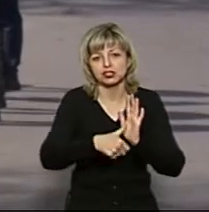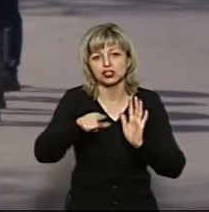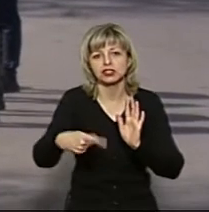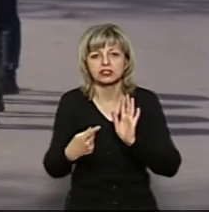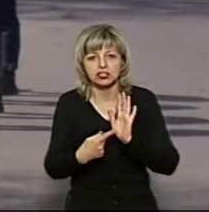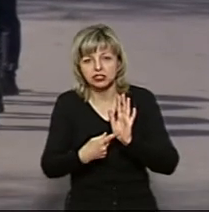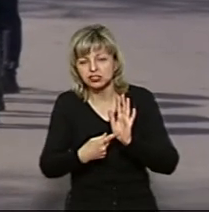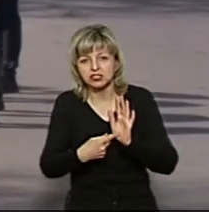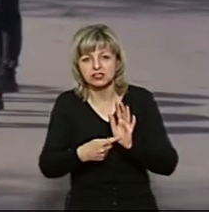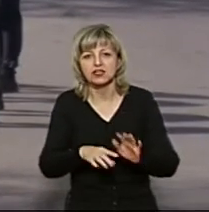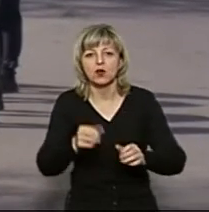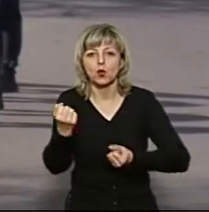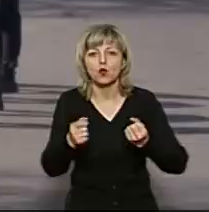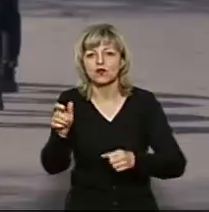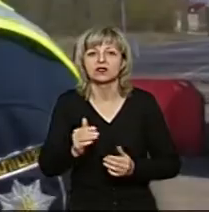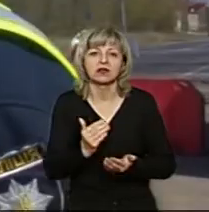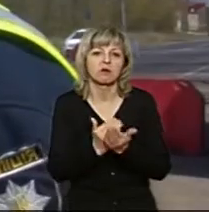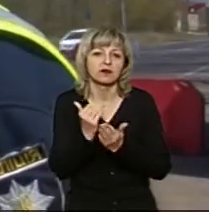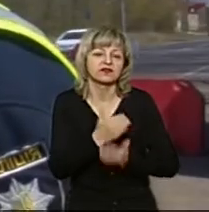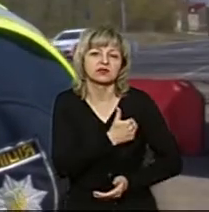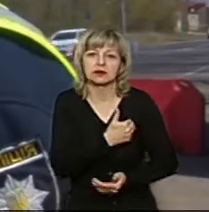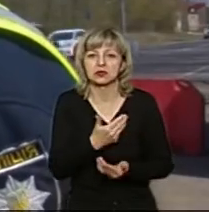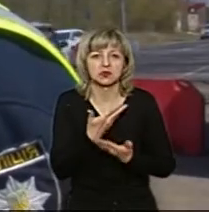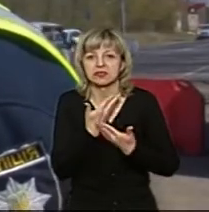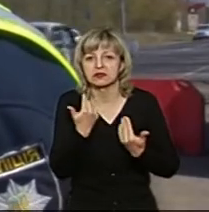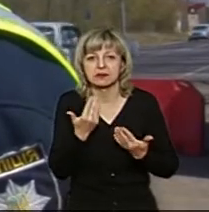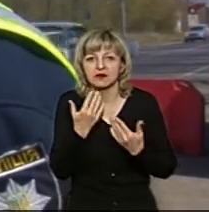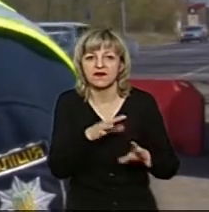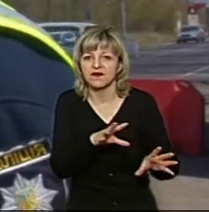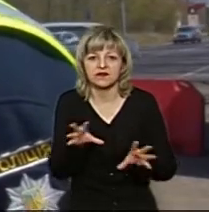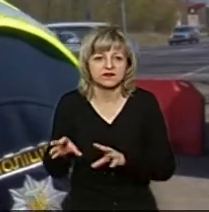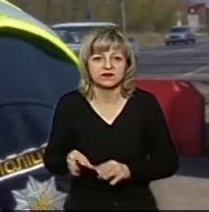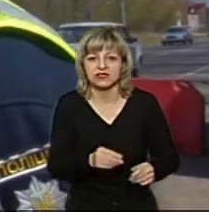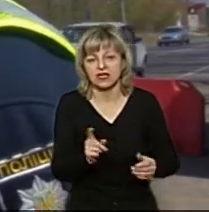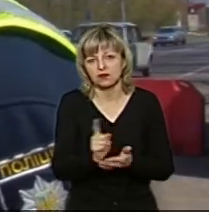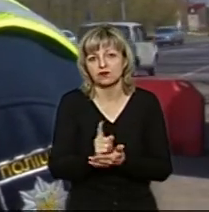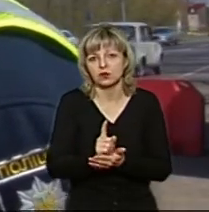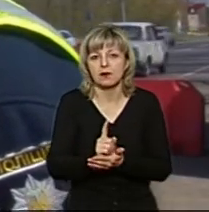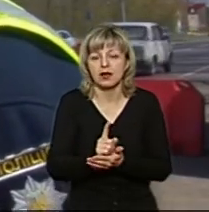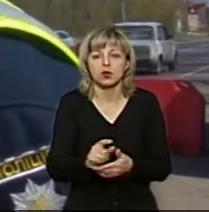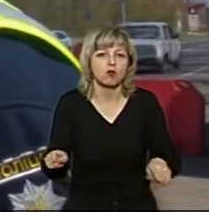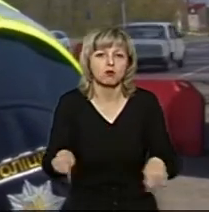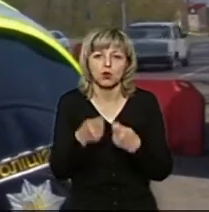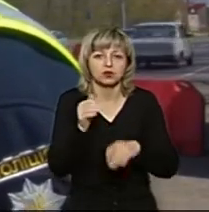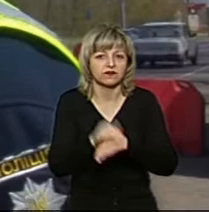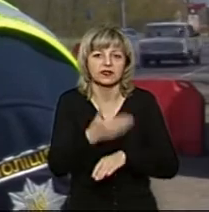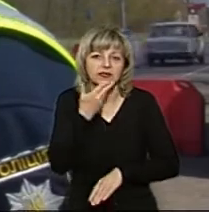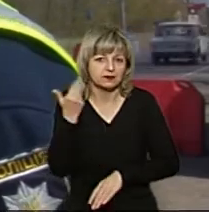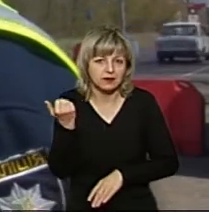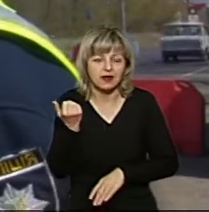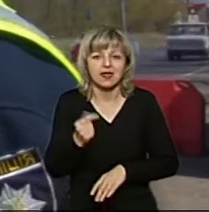зазвичай тут взагалі підвищення температури не відбувається. Тобто все в разі норми порушень не виявлено